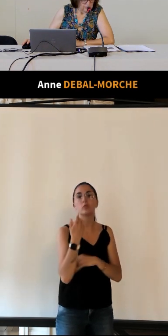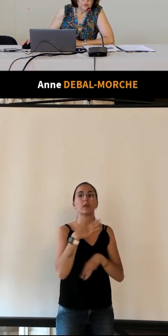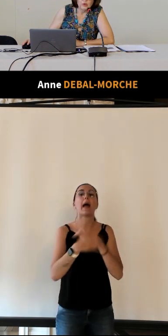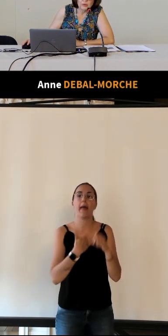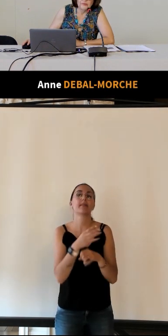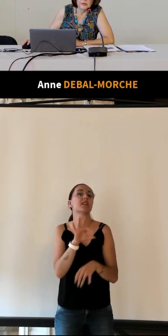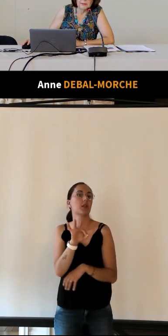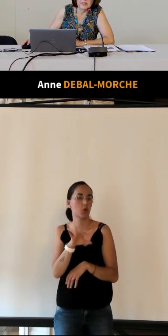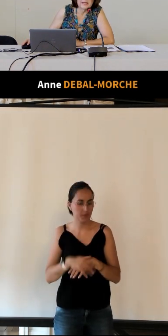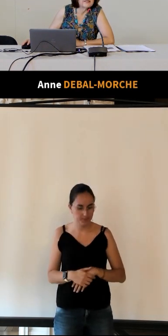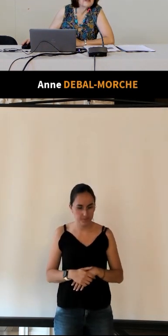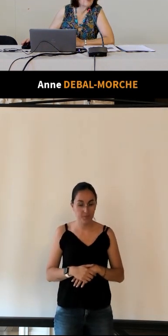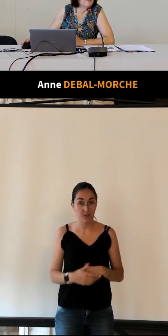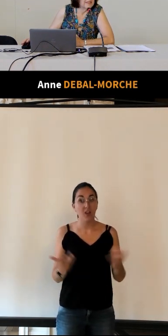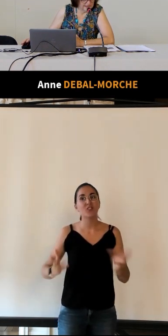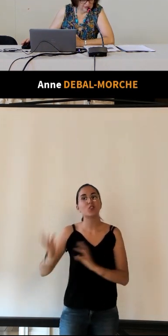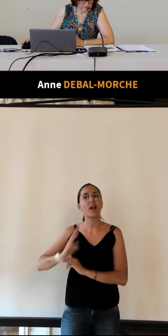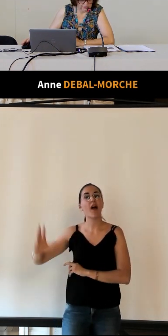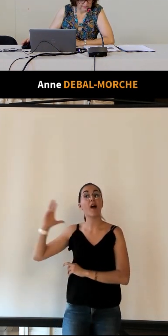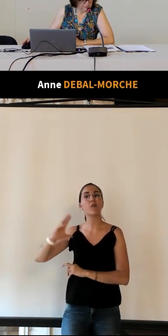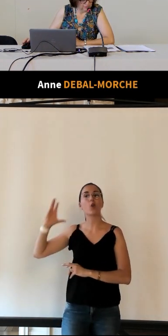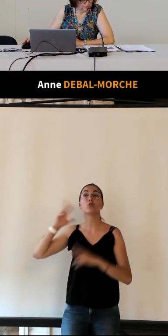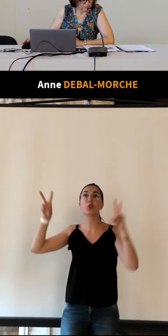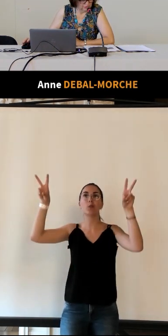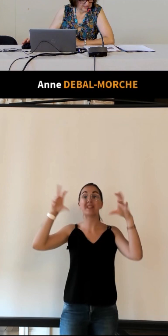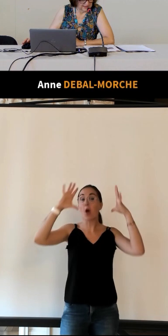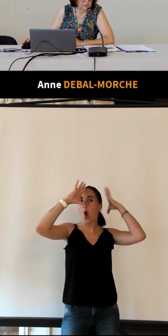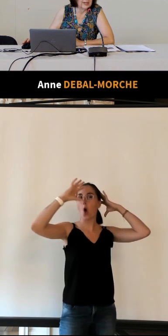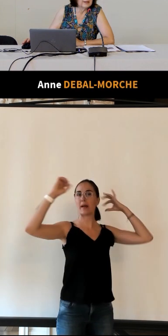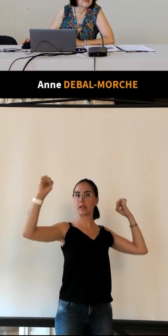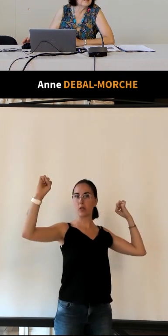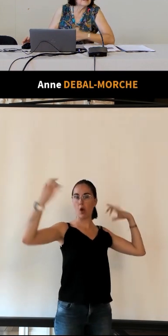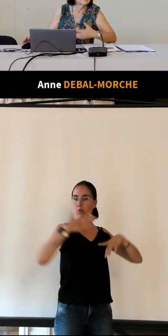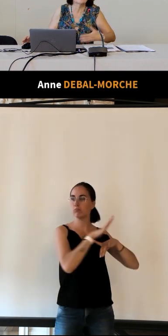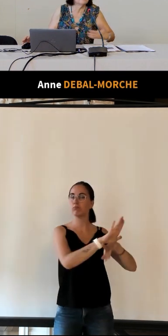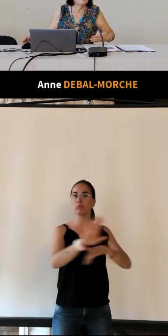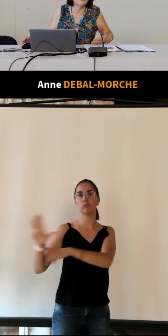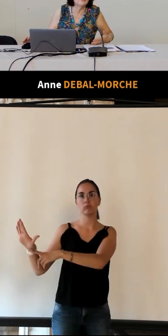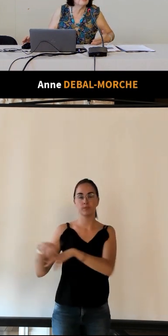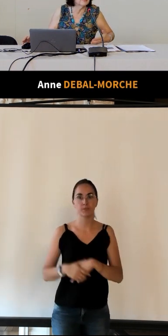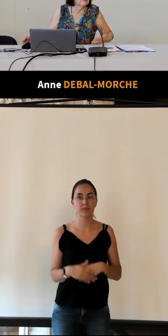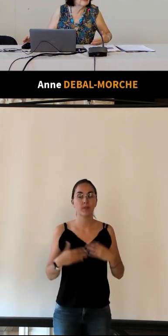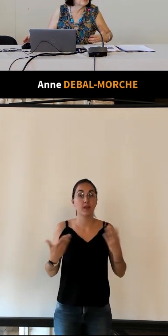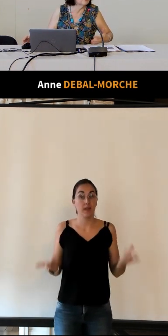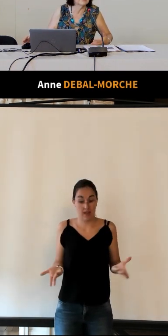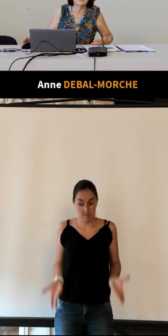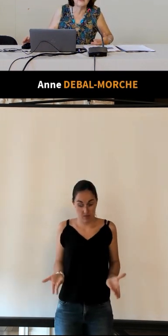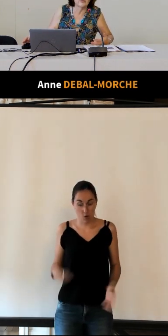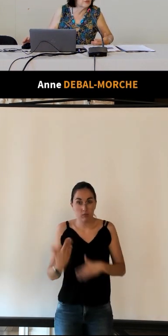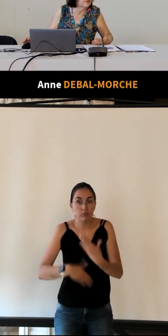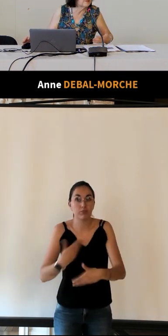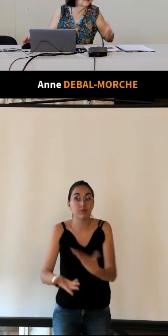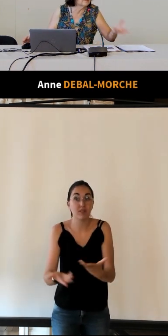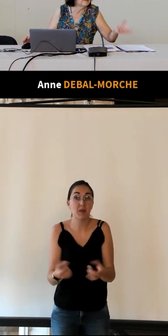donc autrefois on appelait ça être ambassadeur un peu de son patrimoine et c'est ce qu'on retrouve maintenant avec le rôle des